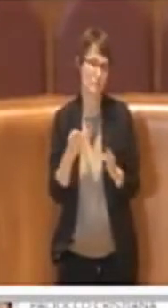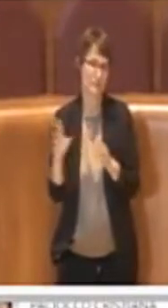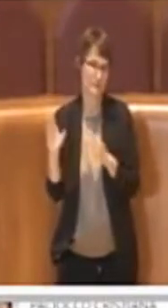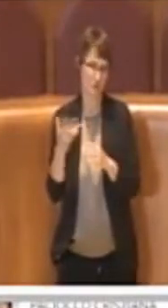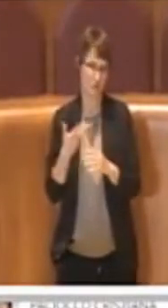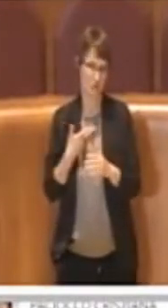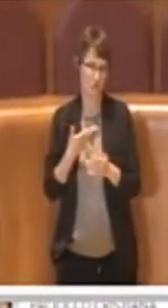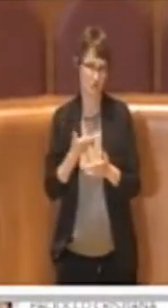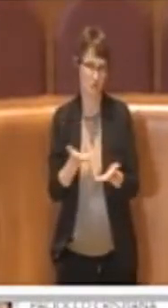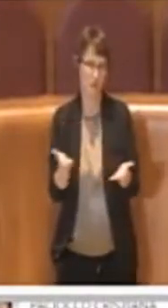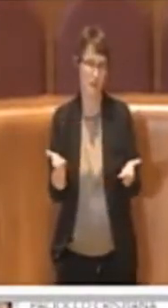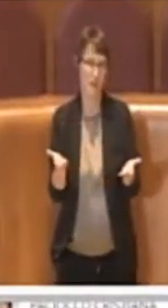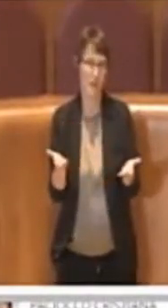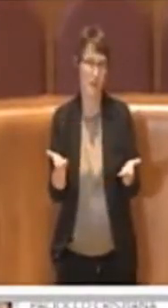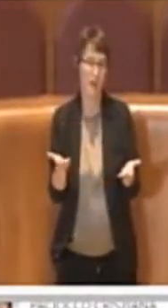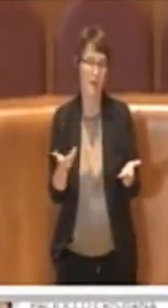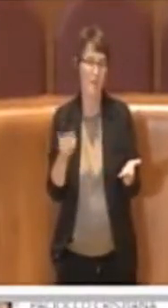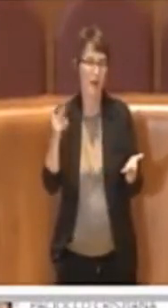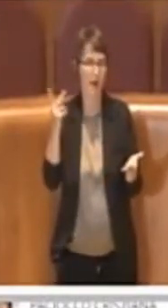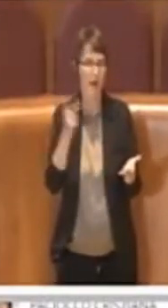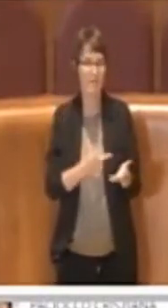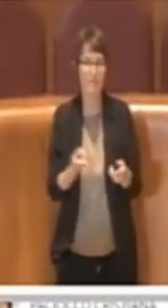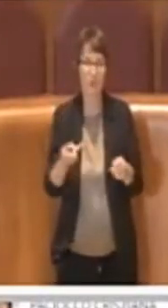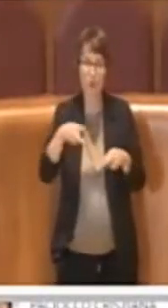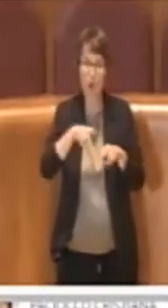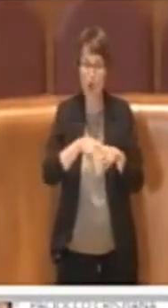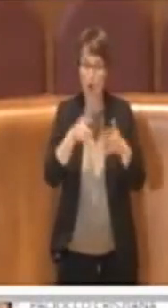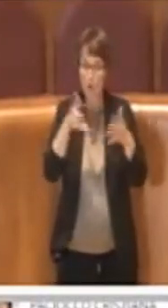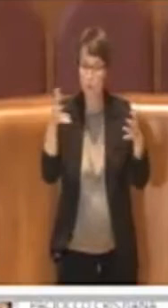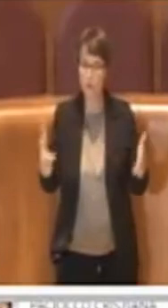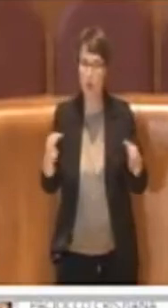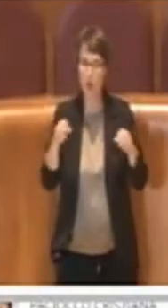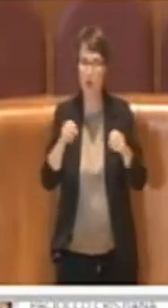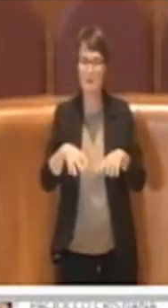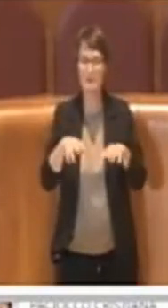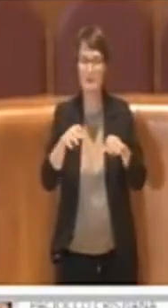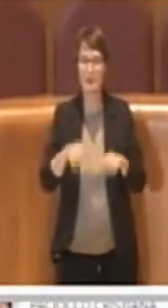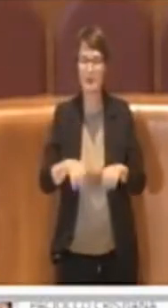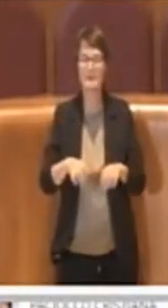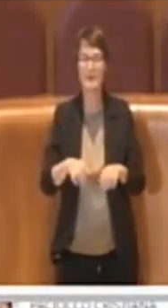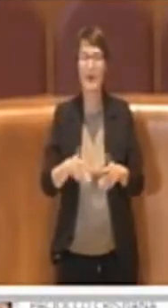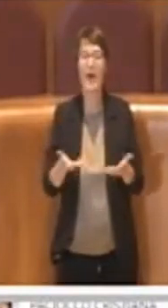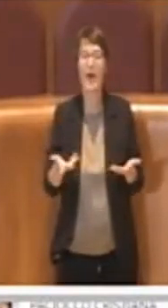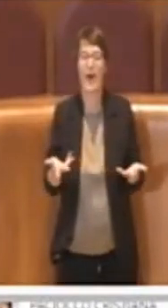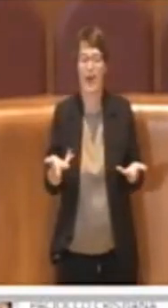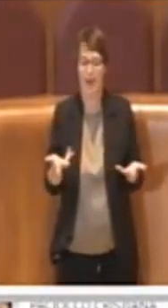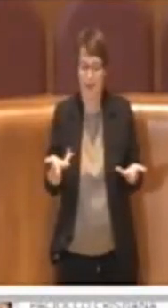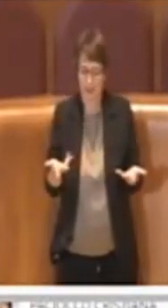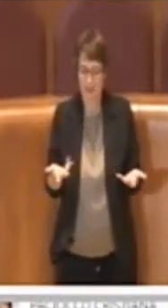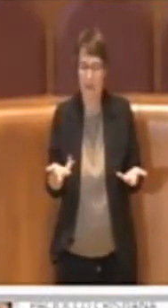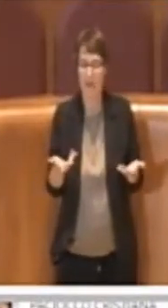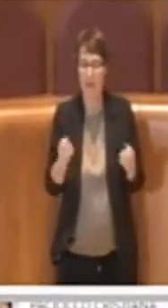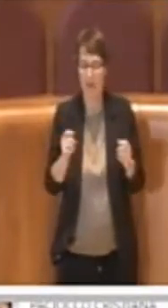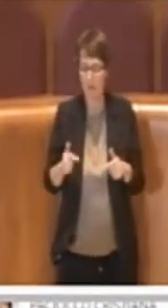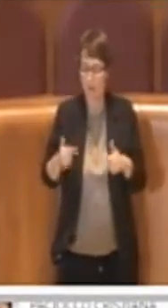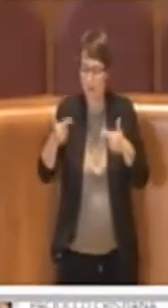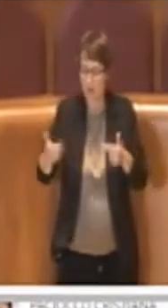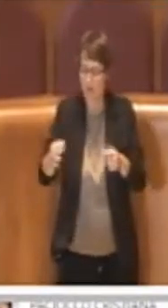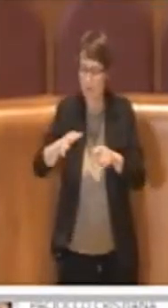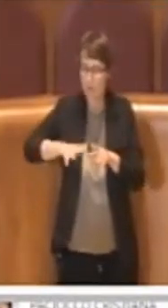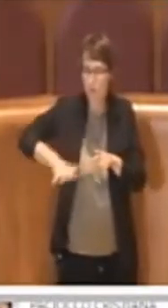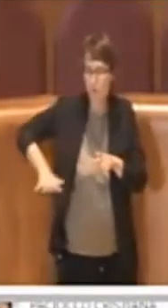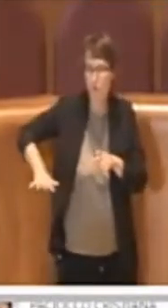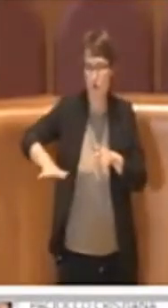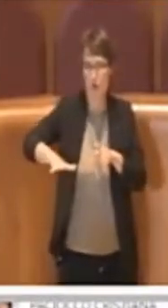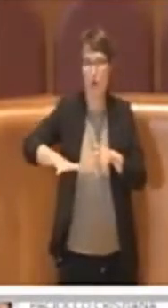questo allargamento di questa discarica di inerti va proprio ad incidere su una parte dell'agroromano molto